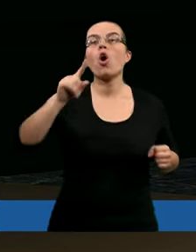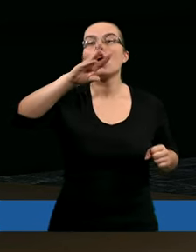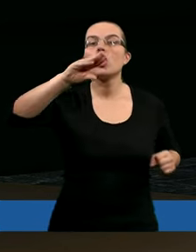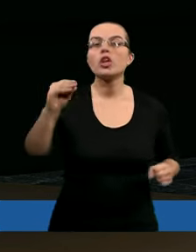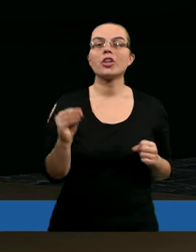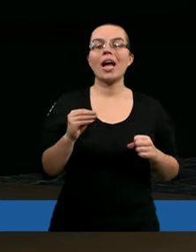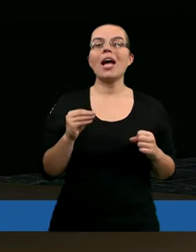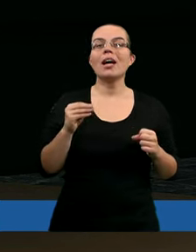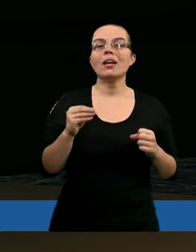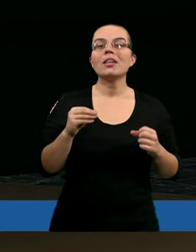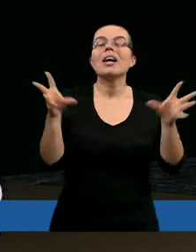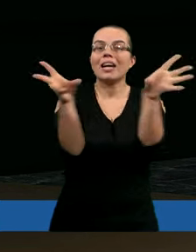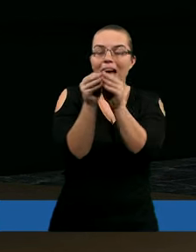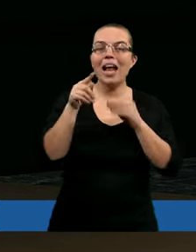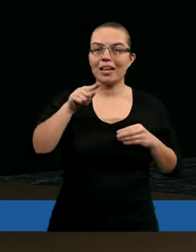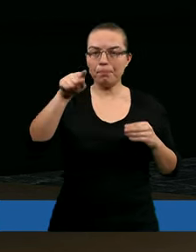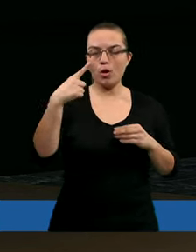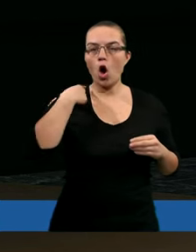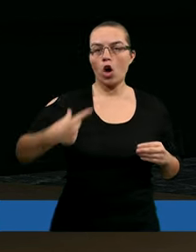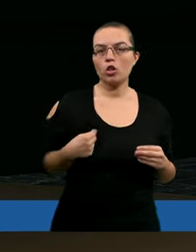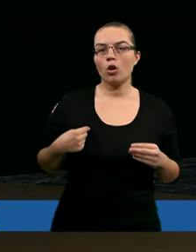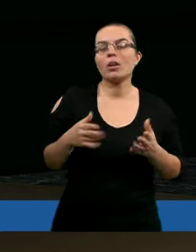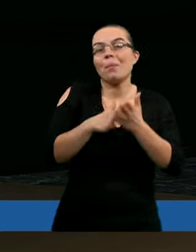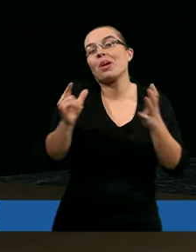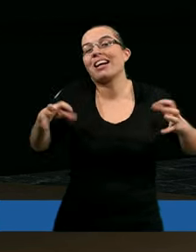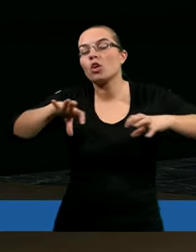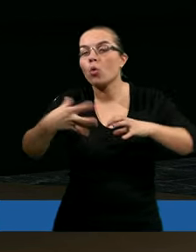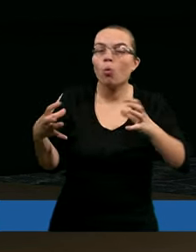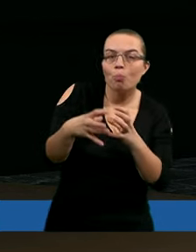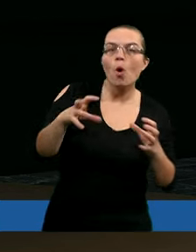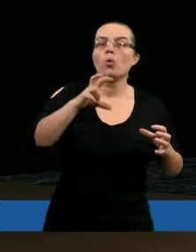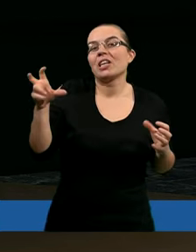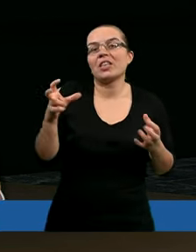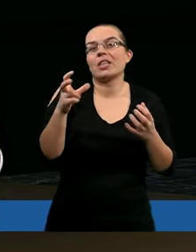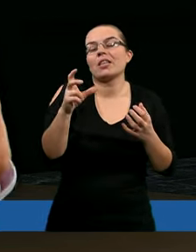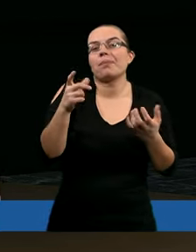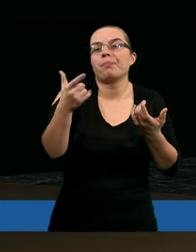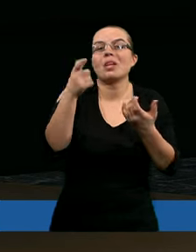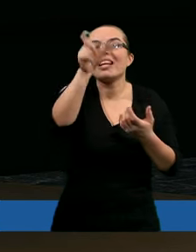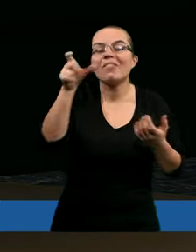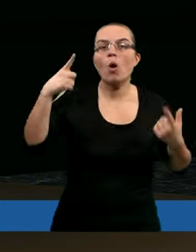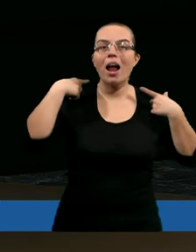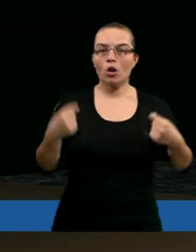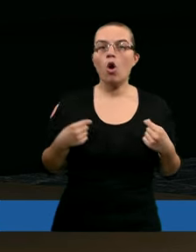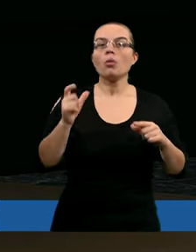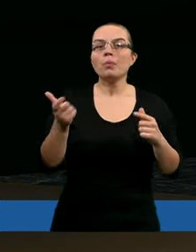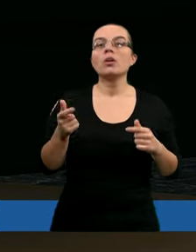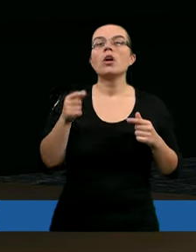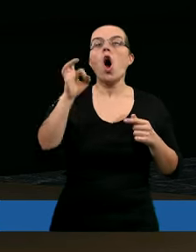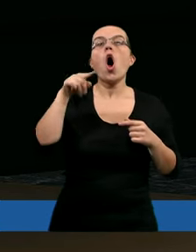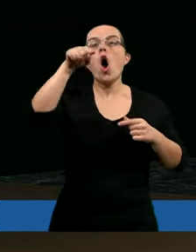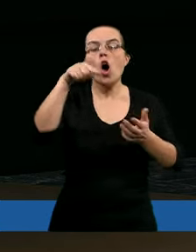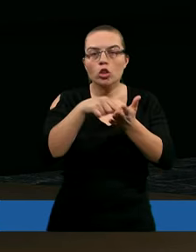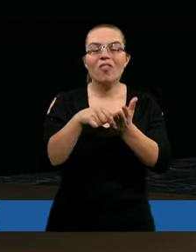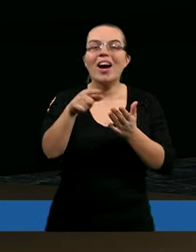zacząć się wstawiać razem z tą osobą, nie wiem, z jakąś grupą, czy razem przebywając w obecności tej osoby,